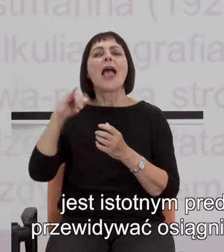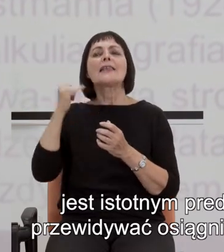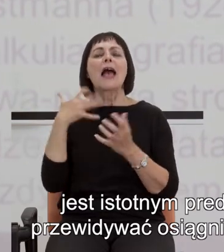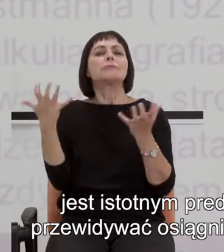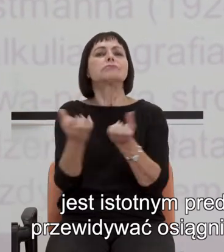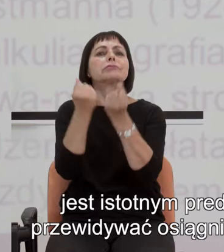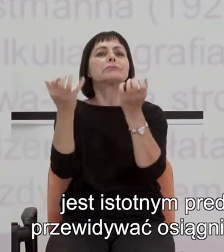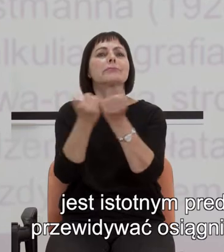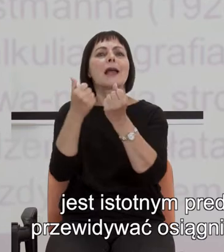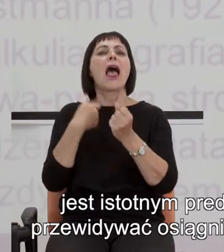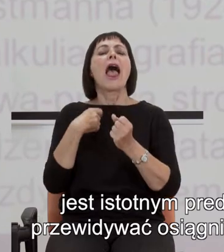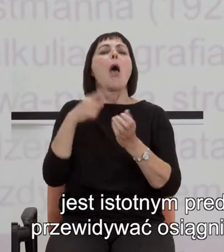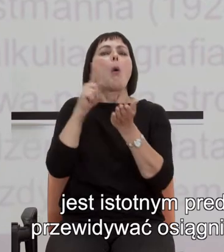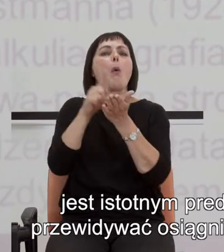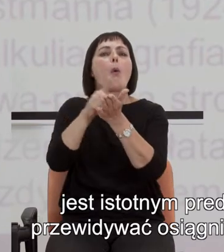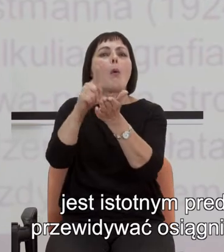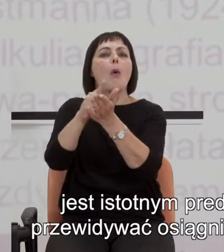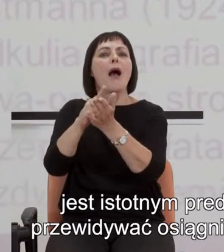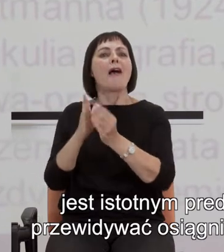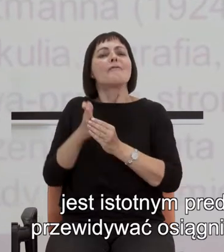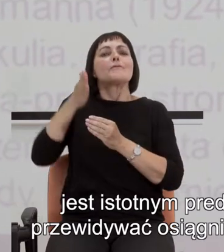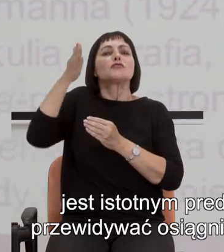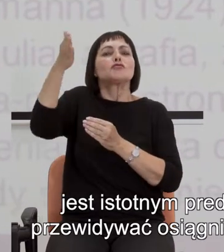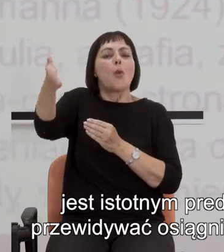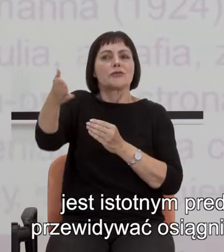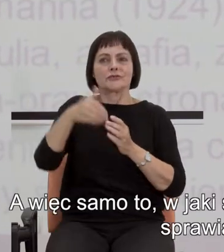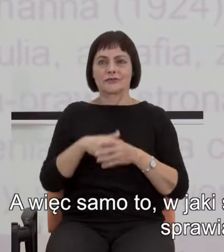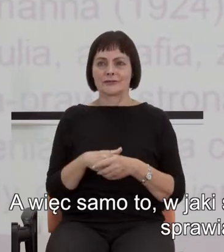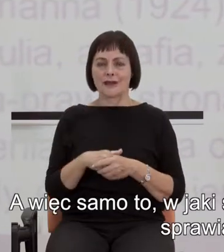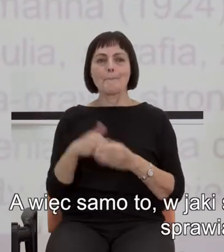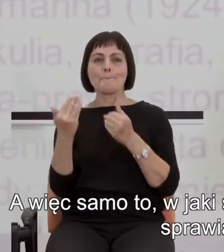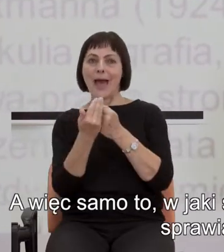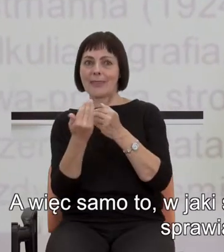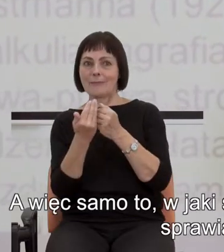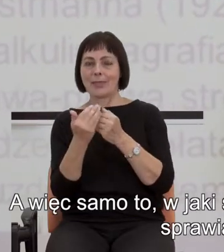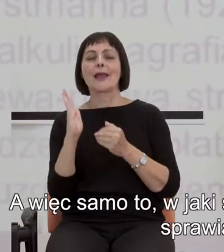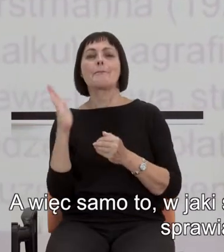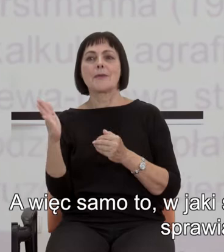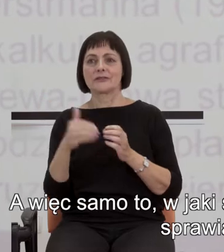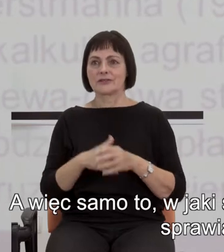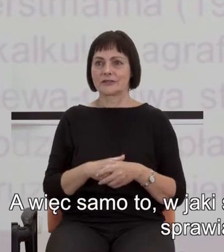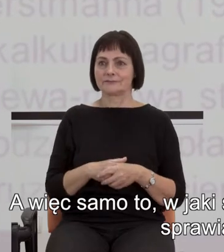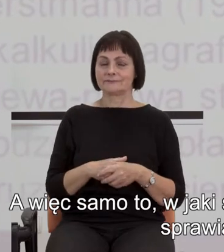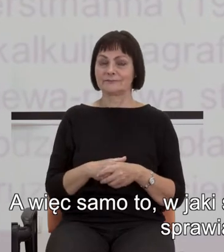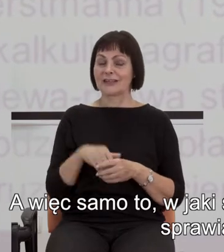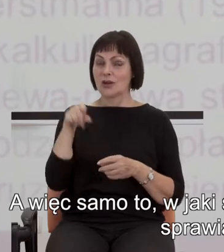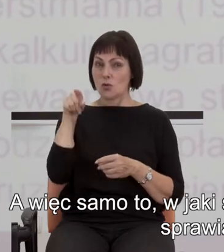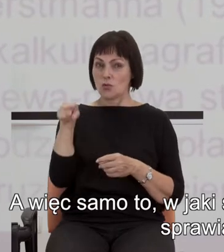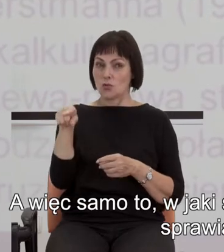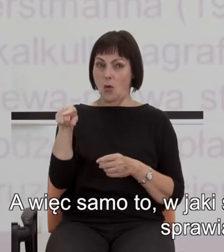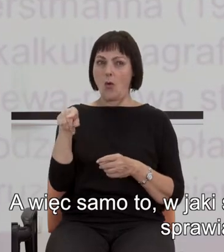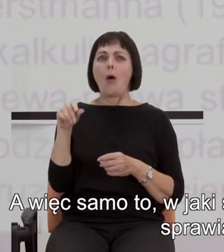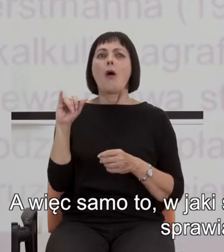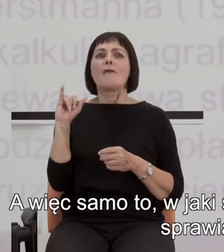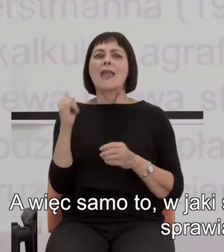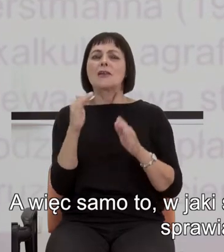osiągnięcia przedszkolne, czy szkolne dziecka w matematyce. A więc samo to, w